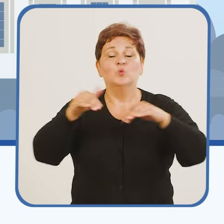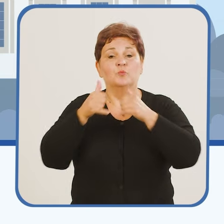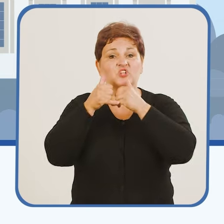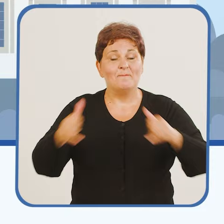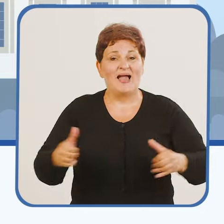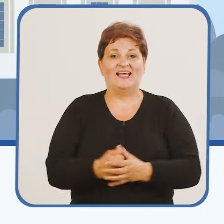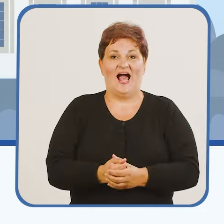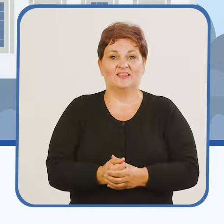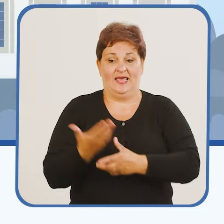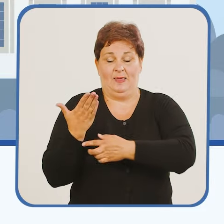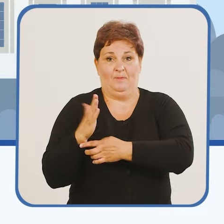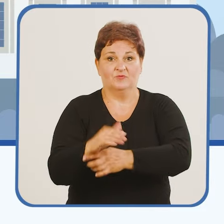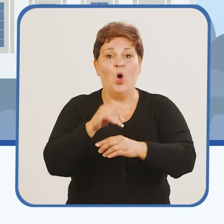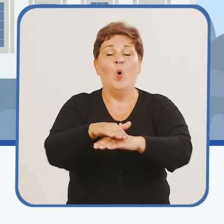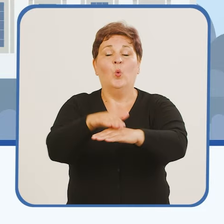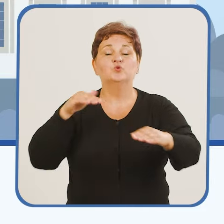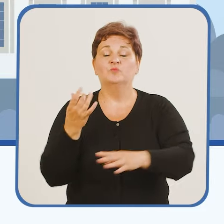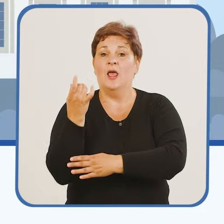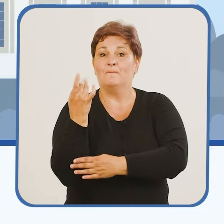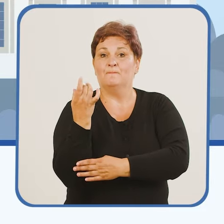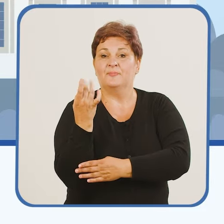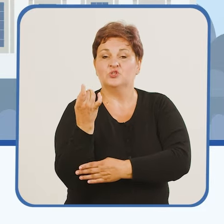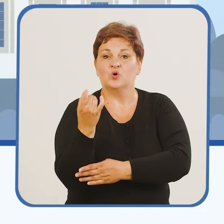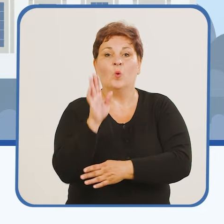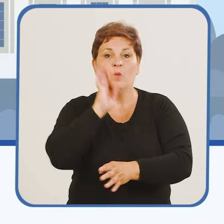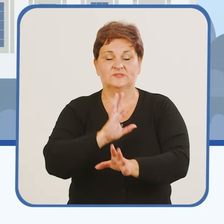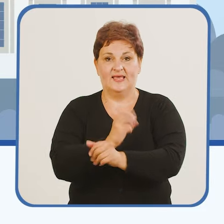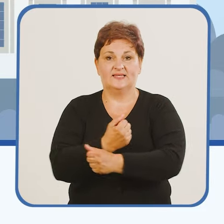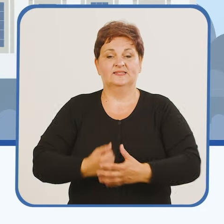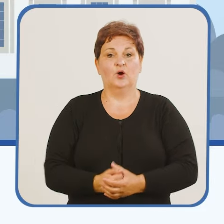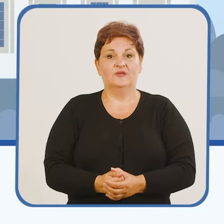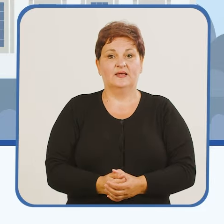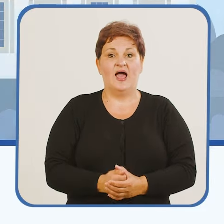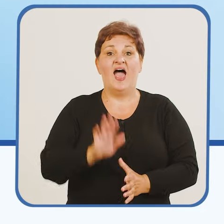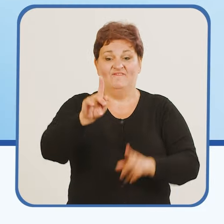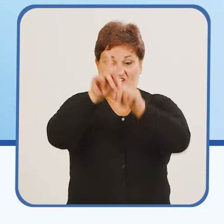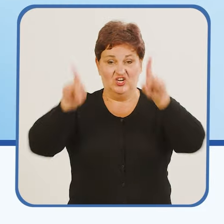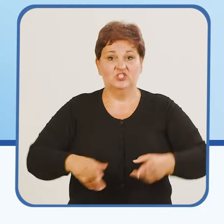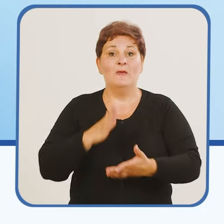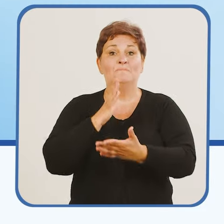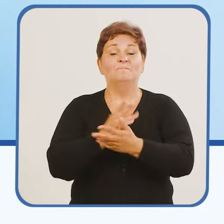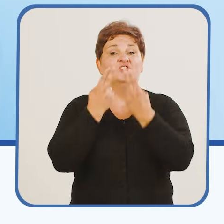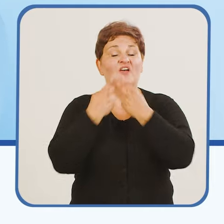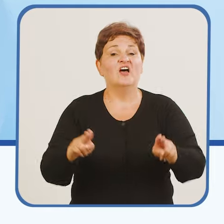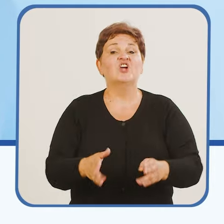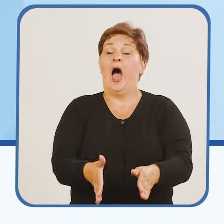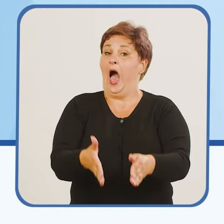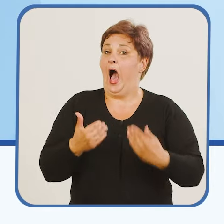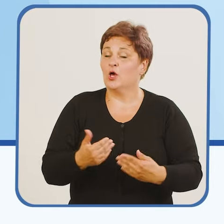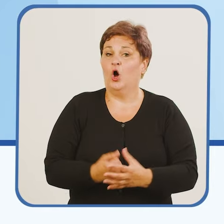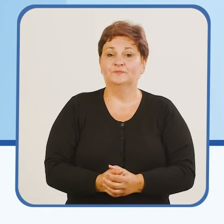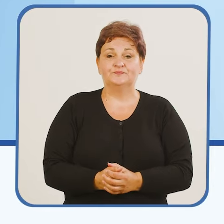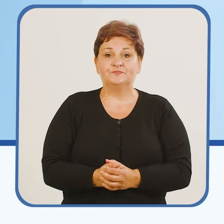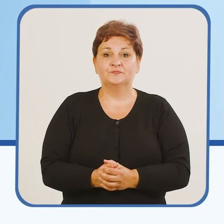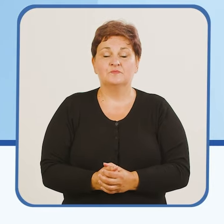Skupštinama gradova. Poslanika u Skupštini Brčko distrikta Bosne i Hercegovine. Vaš glasački listić bit će